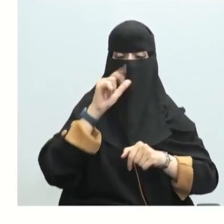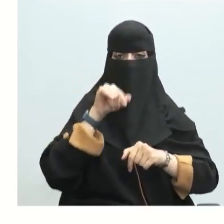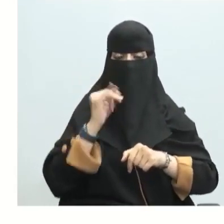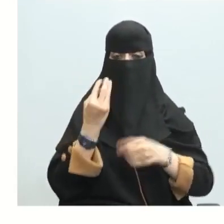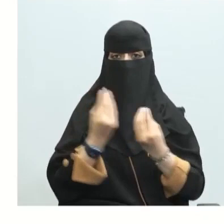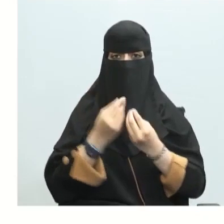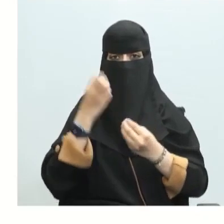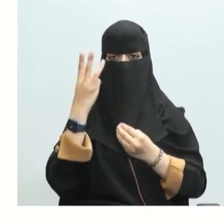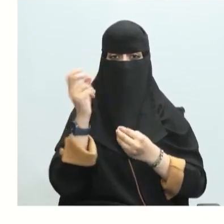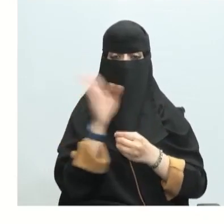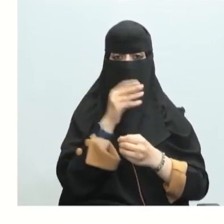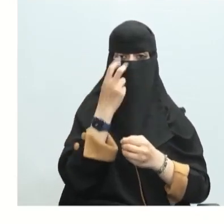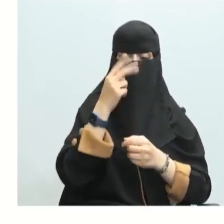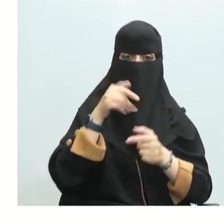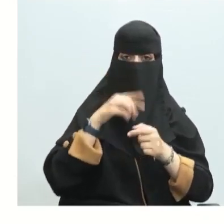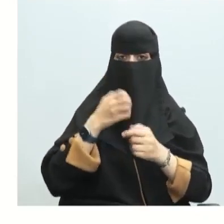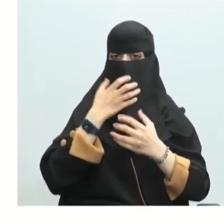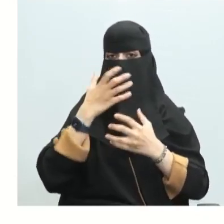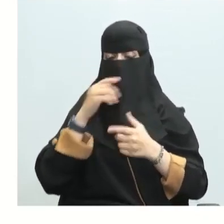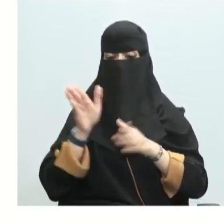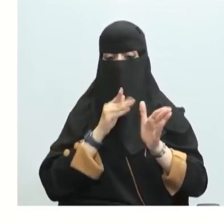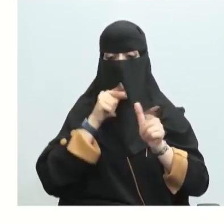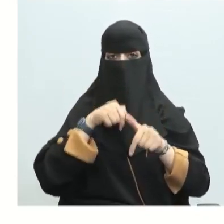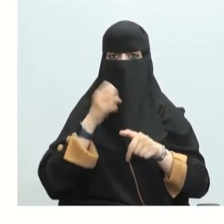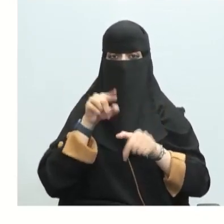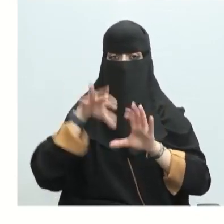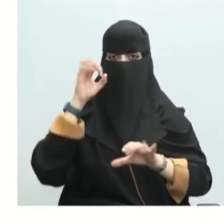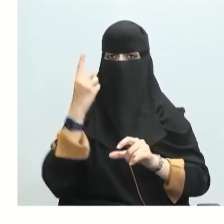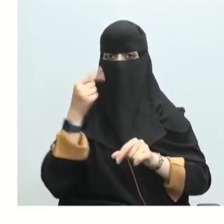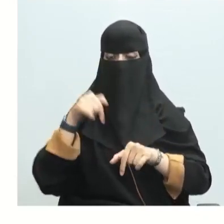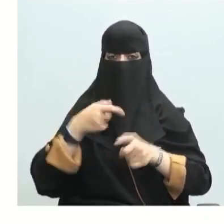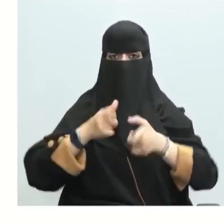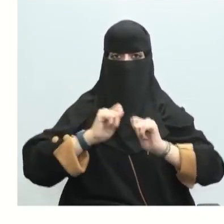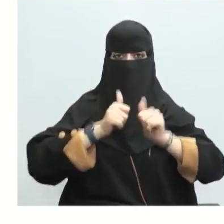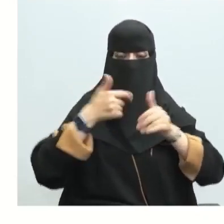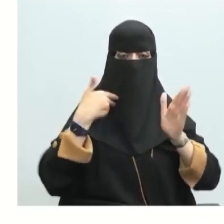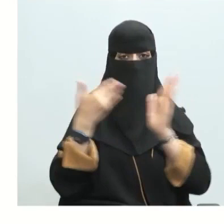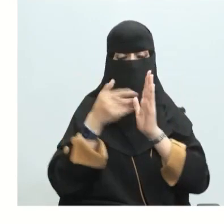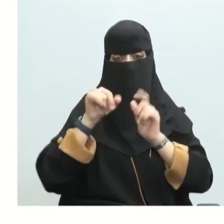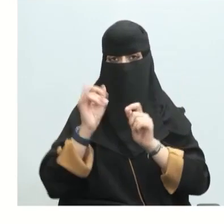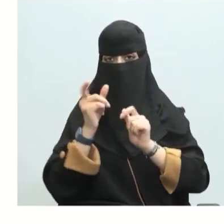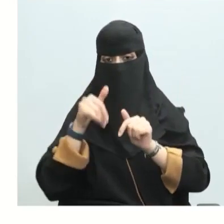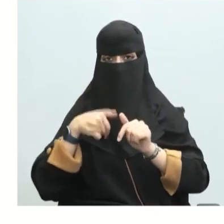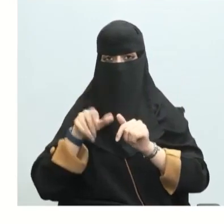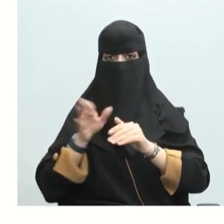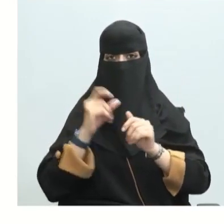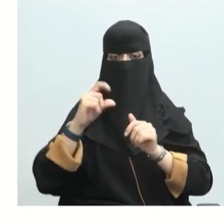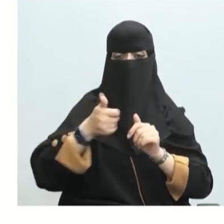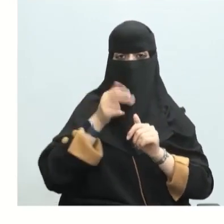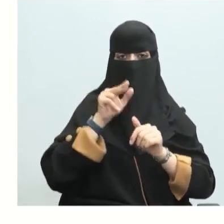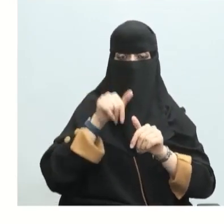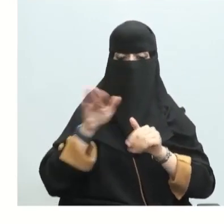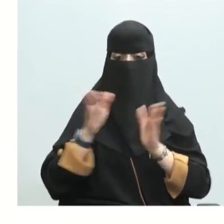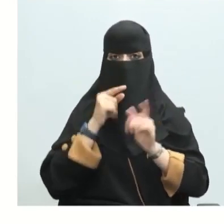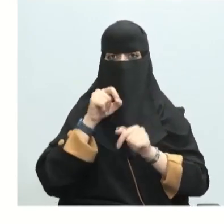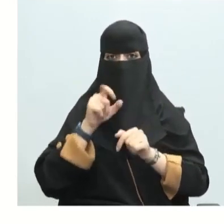ثلاثة على اثنين من الأكسجين أعطاني واحد مول من ثالث أكسيد الكبريت والقيمة النهائية من الدلتا أتش نوت